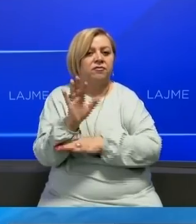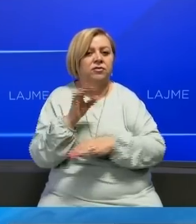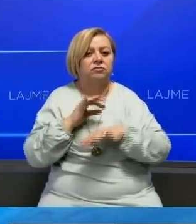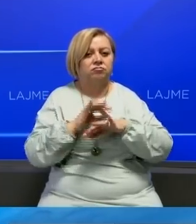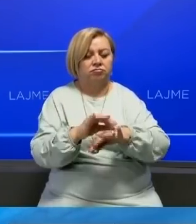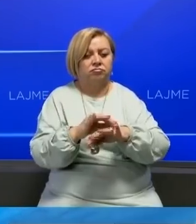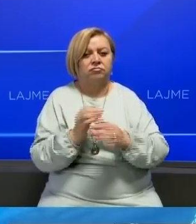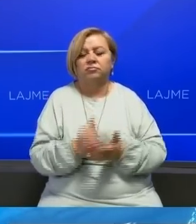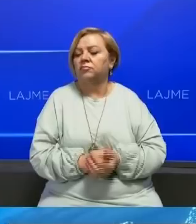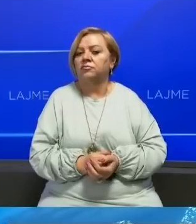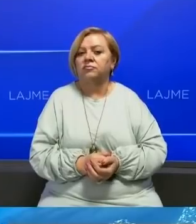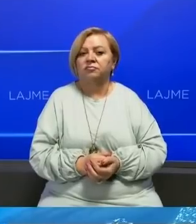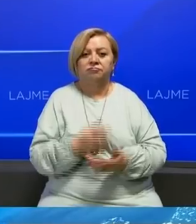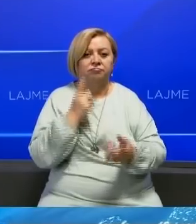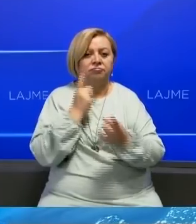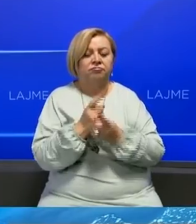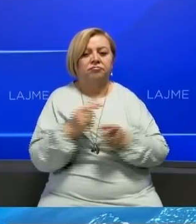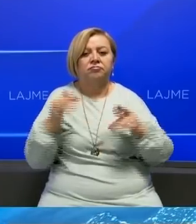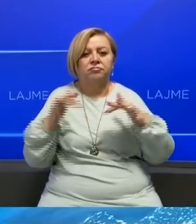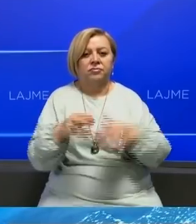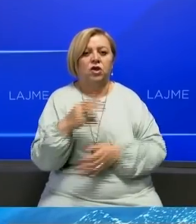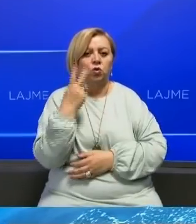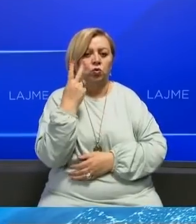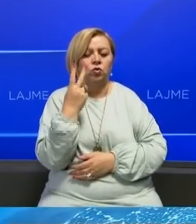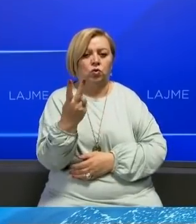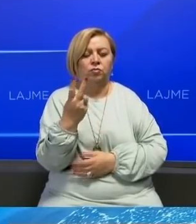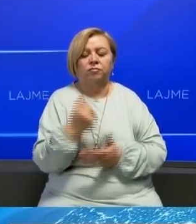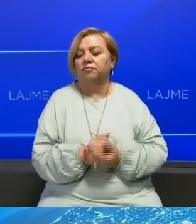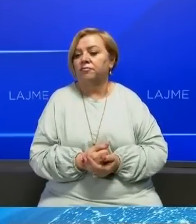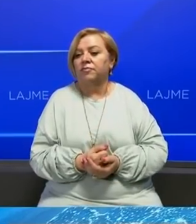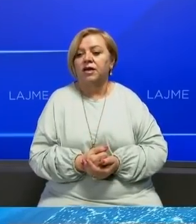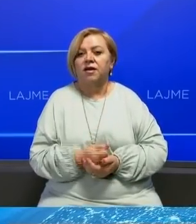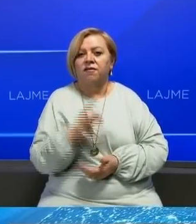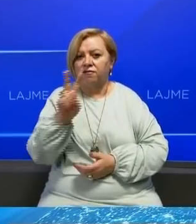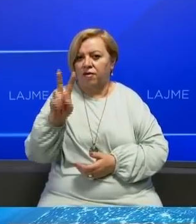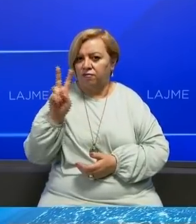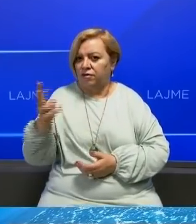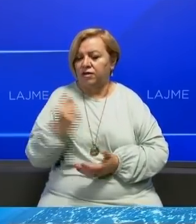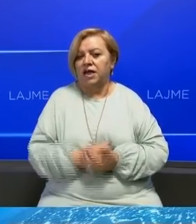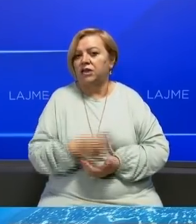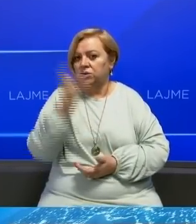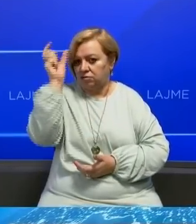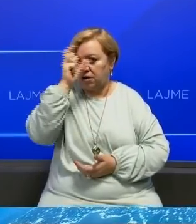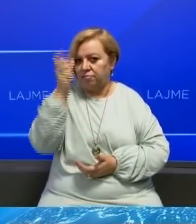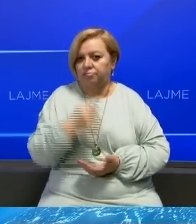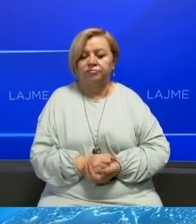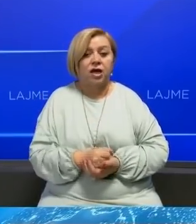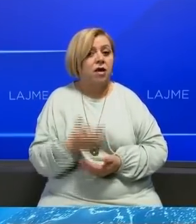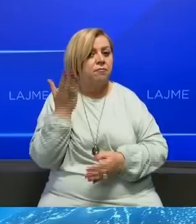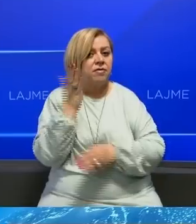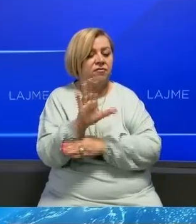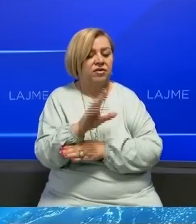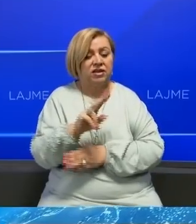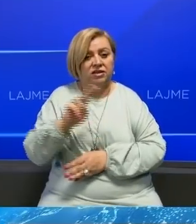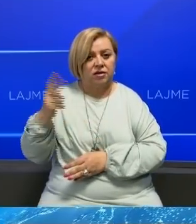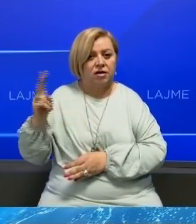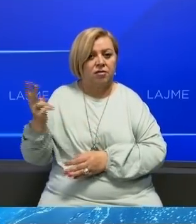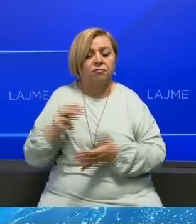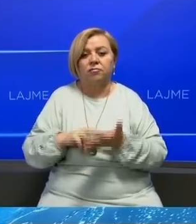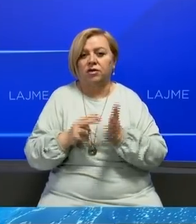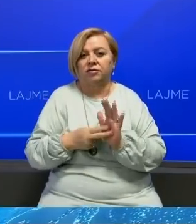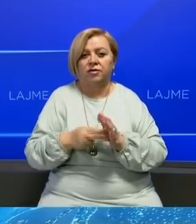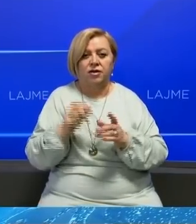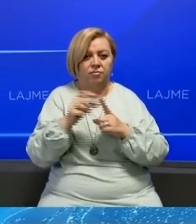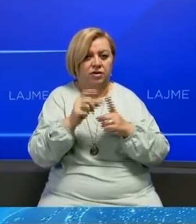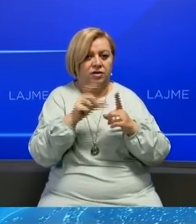KCZ. Në takim kanë marë piesëve të në përfacuesi të elvizjes, vetëvendosje dhe listës serbe. Kurse përfacuesi të partive tjera politike,